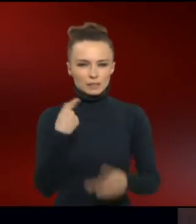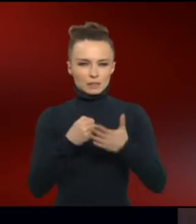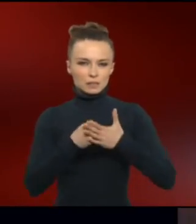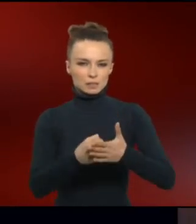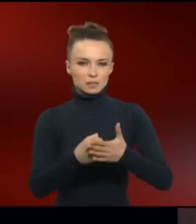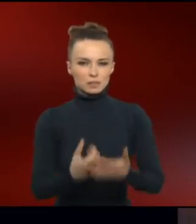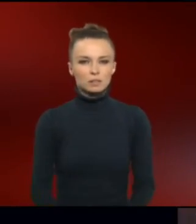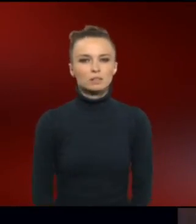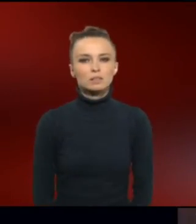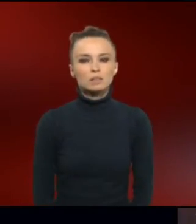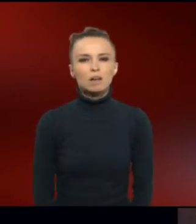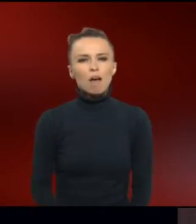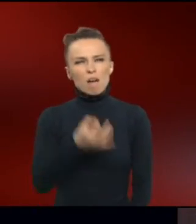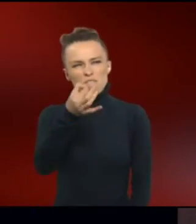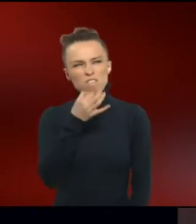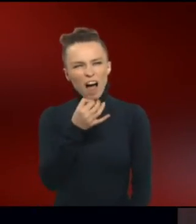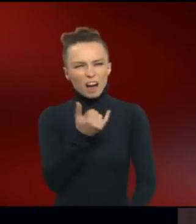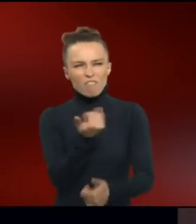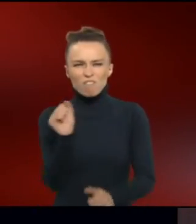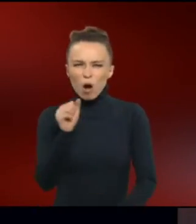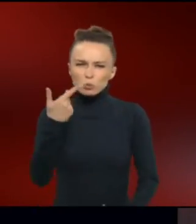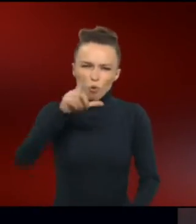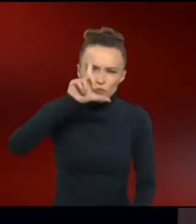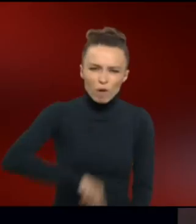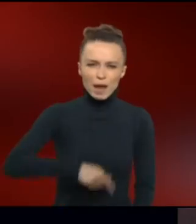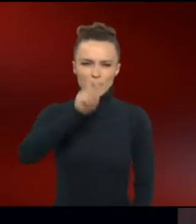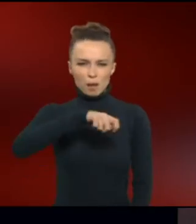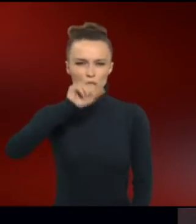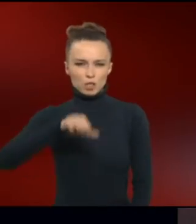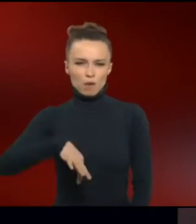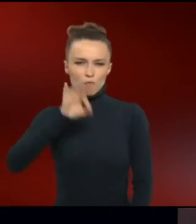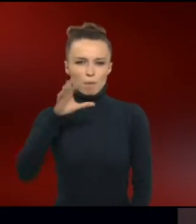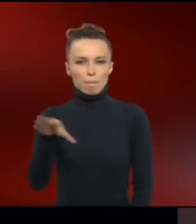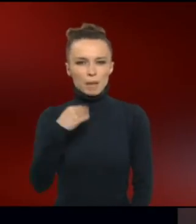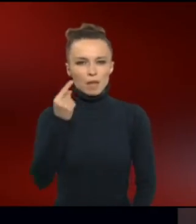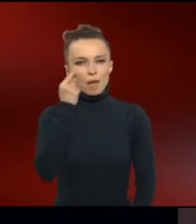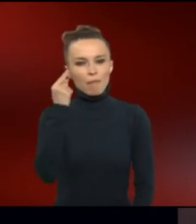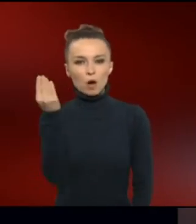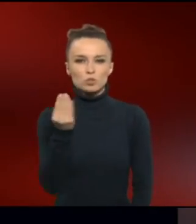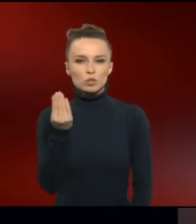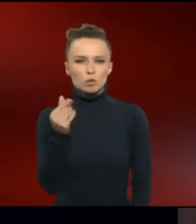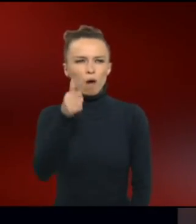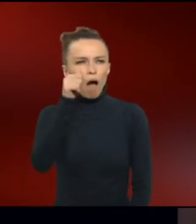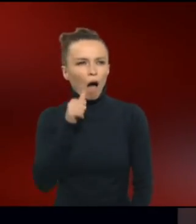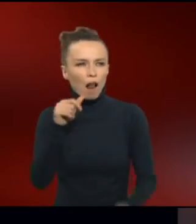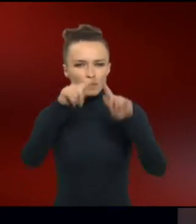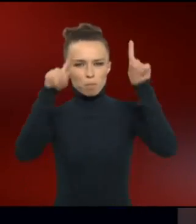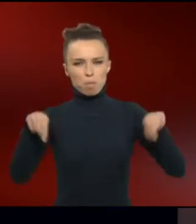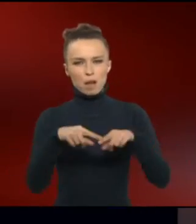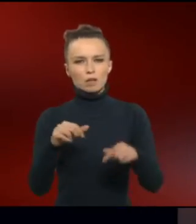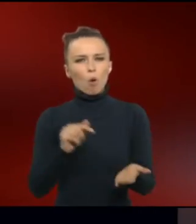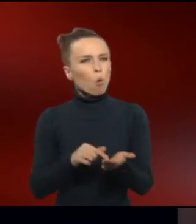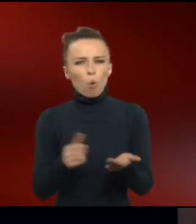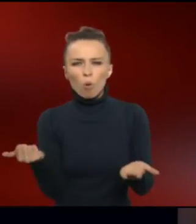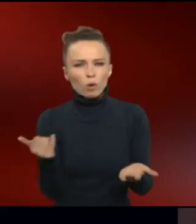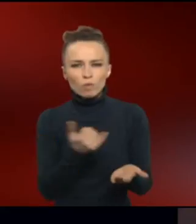Und die Frage ist, warum findet man so wenig Menschen mit Down-Syndrom in diesen alten Abbildungen? Was ist der Grund? Wurden